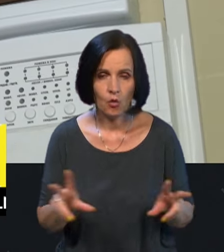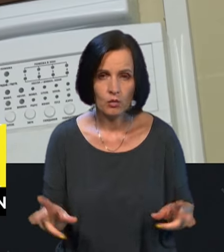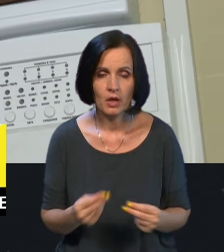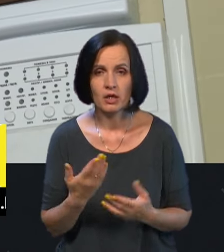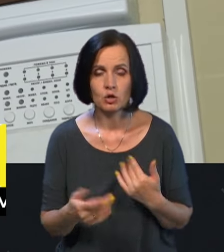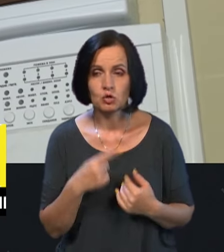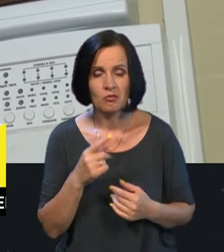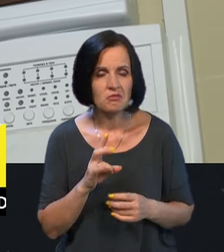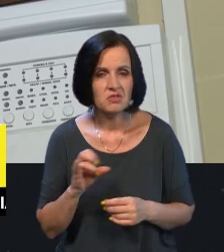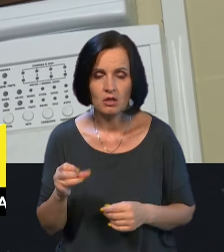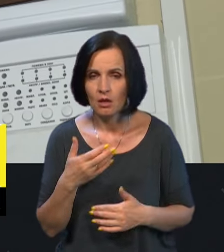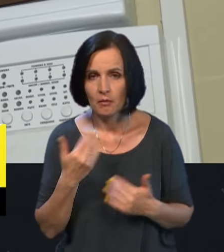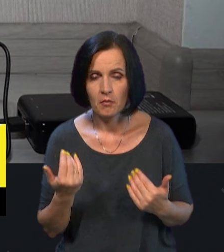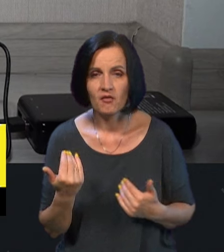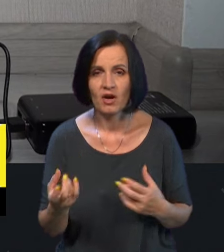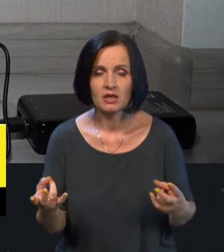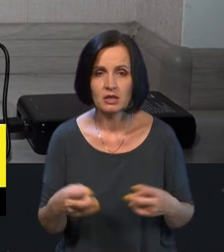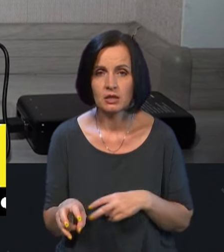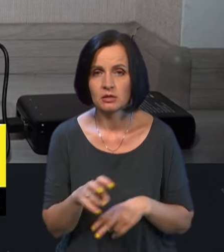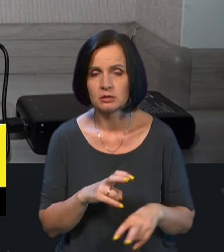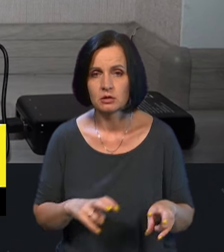Якщо він каже, ні, немає, вам потрібно шукати